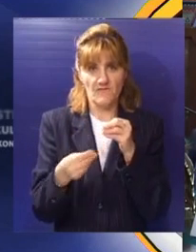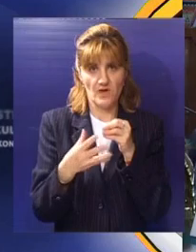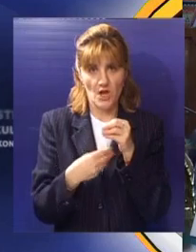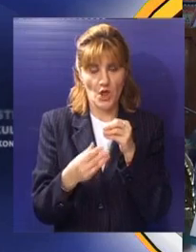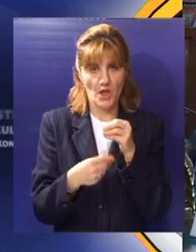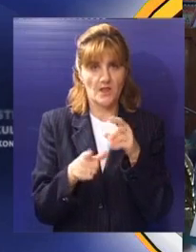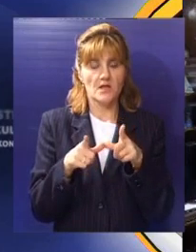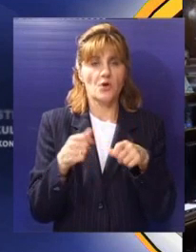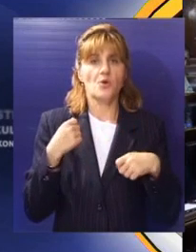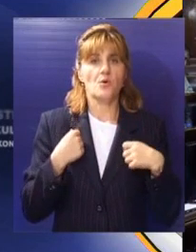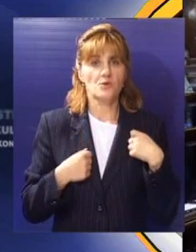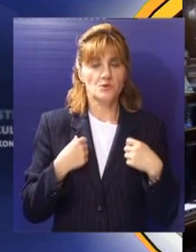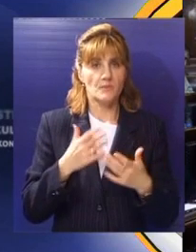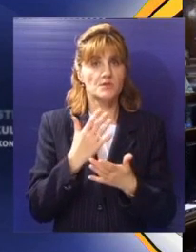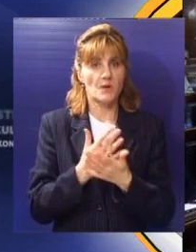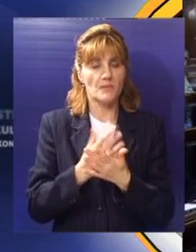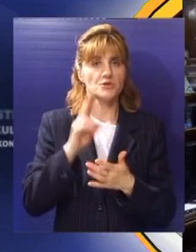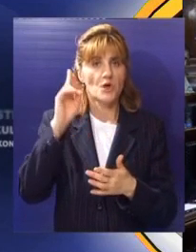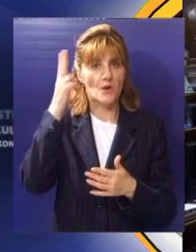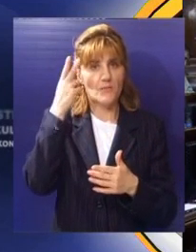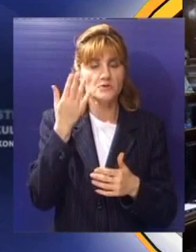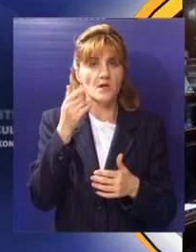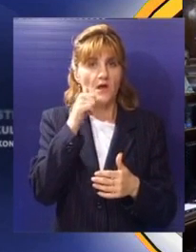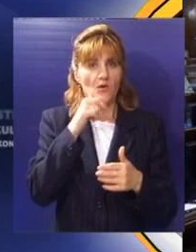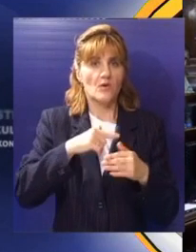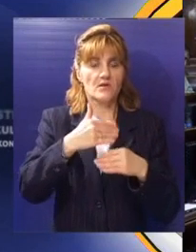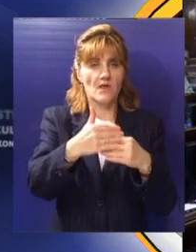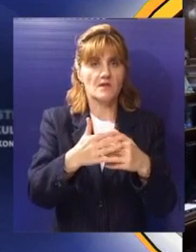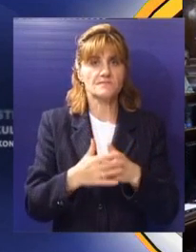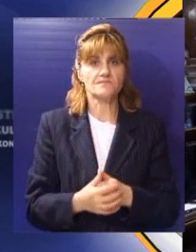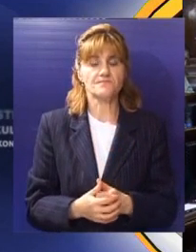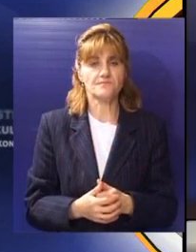novac koji će biti odobren za subotičke projekte, bit će poznati za nedelju do dve dana.